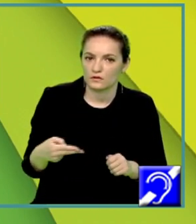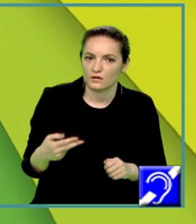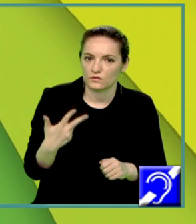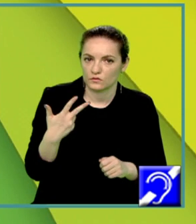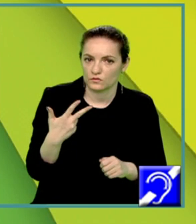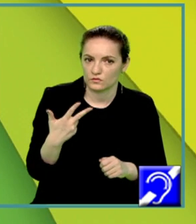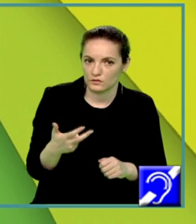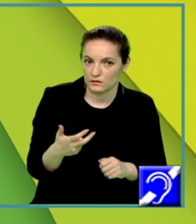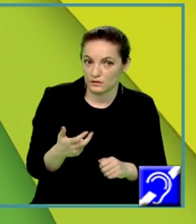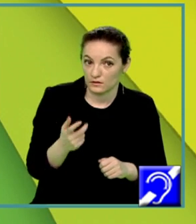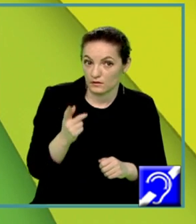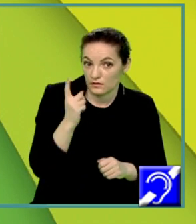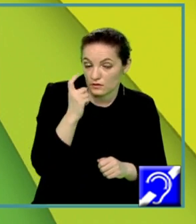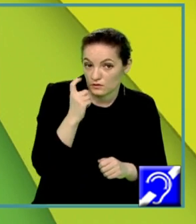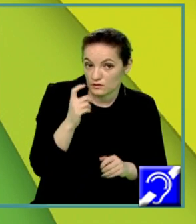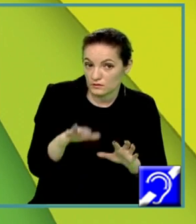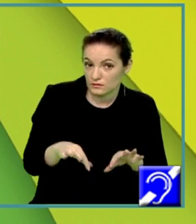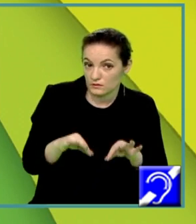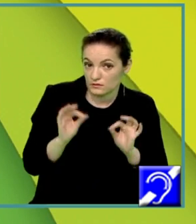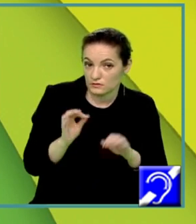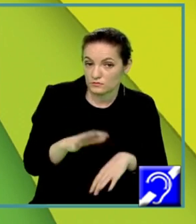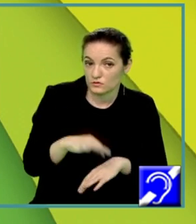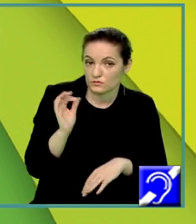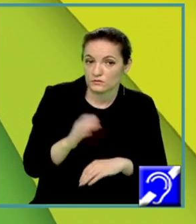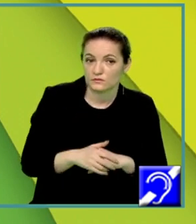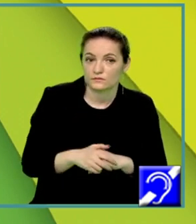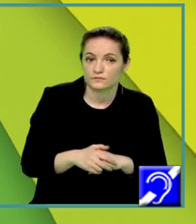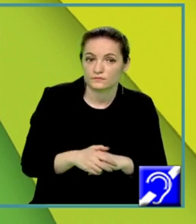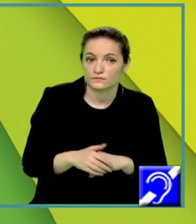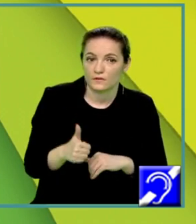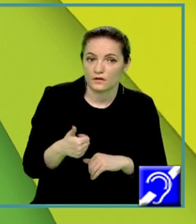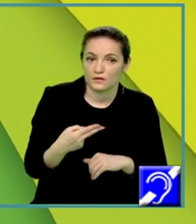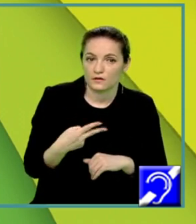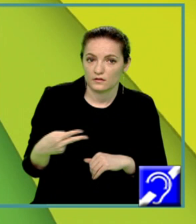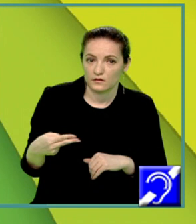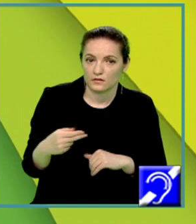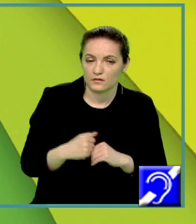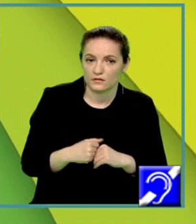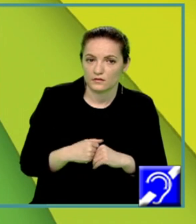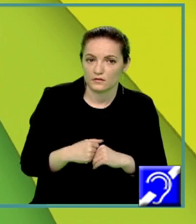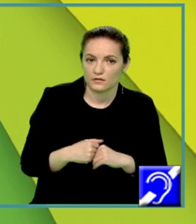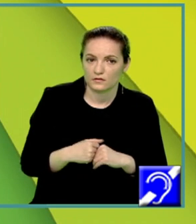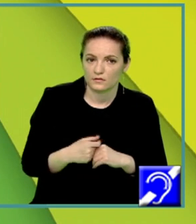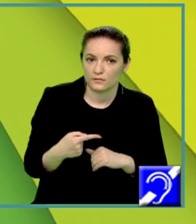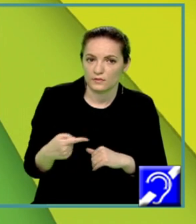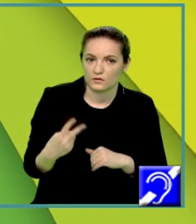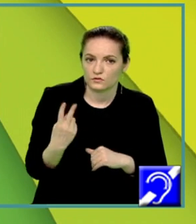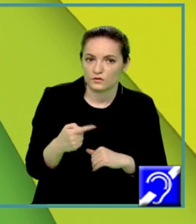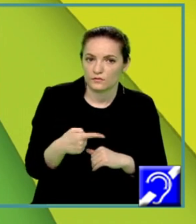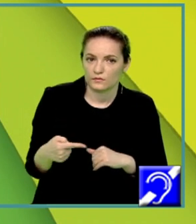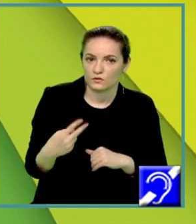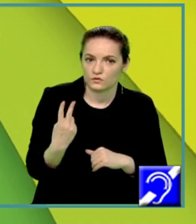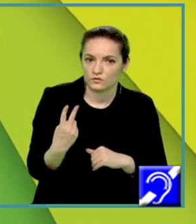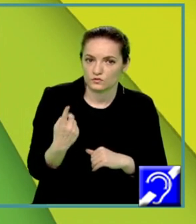dăm o soluție acestui item. Considerăm A mare este egal, așa cum ne spunem, problema cu minus 2,